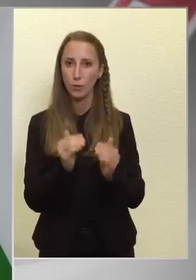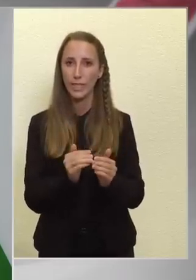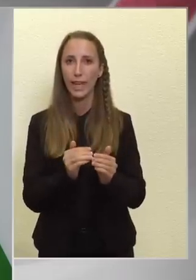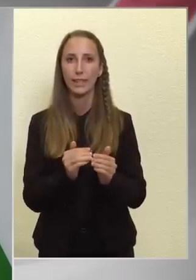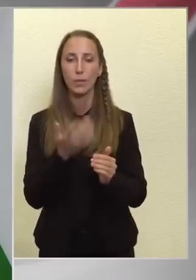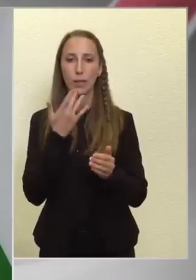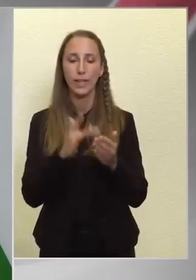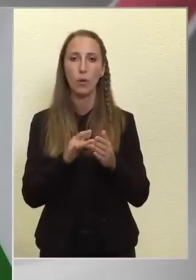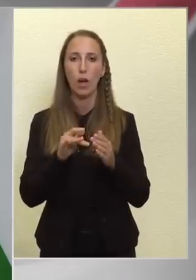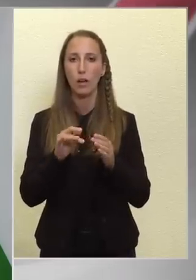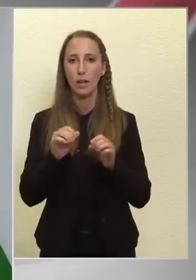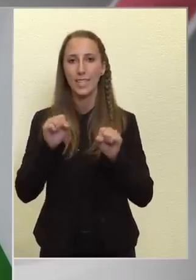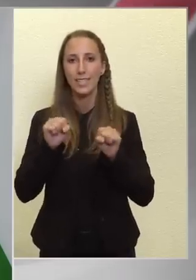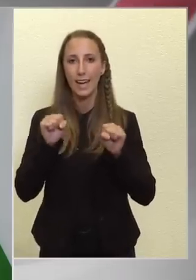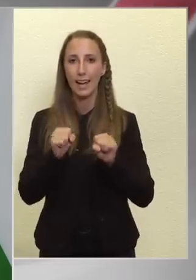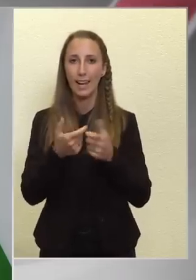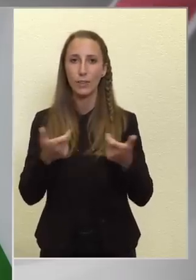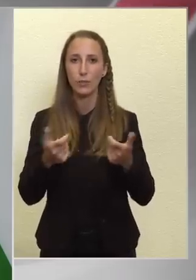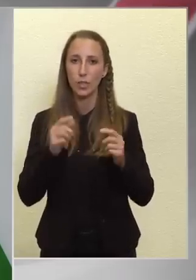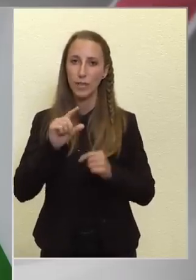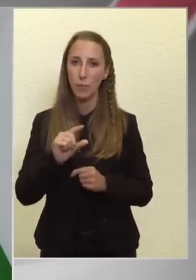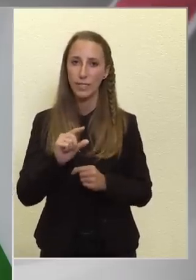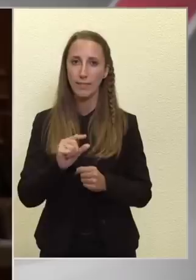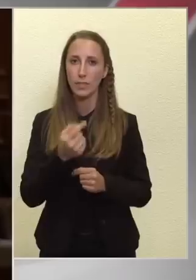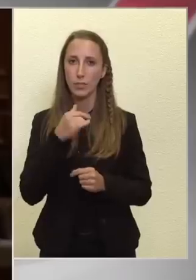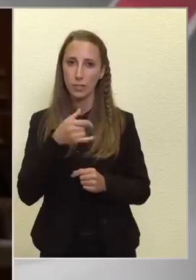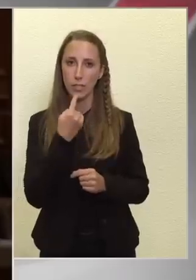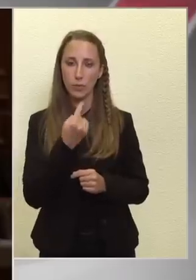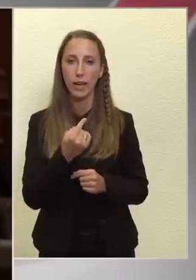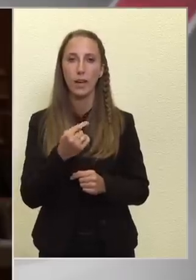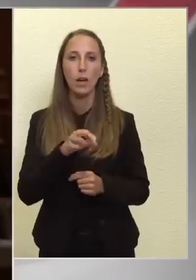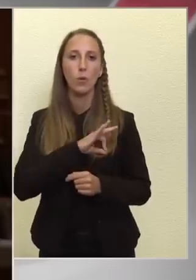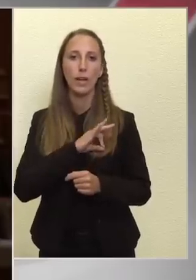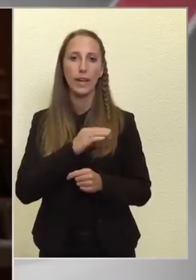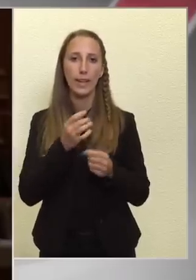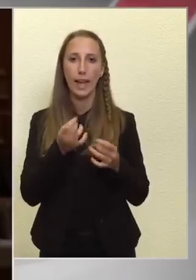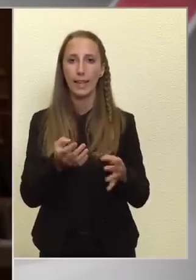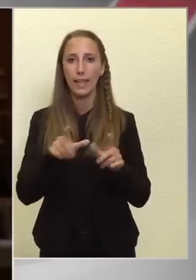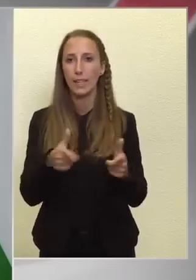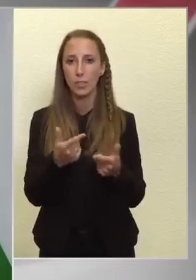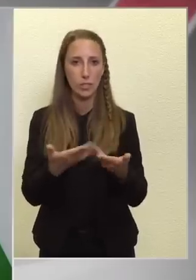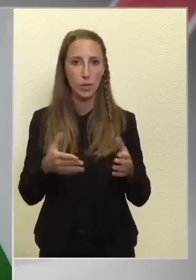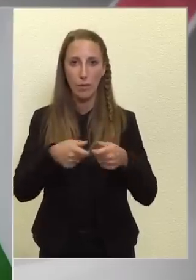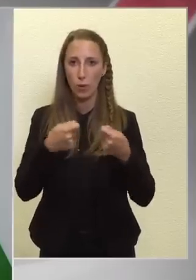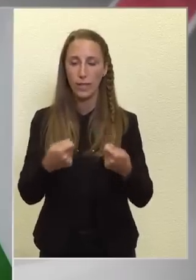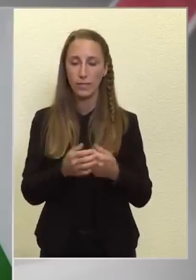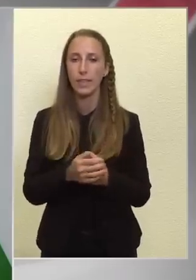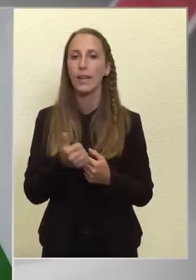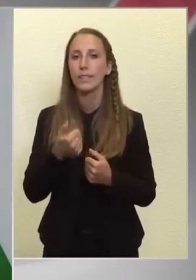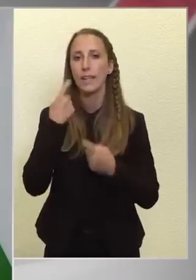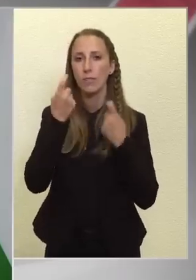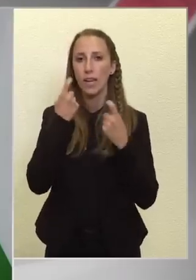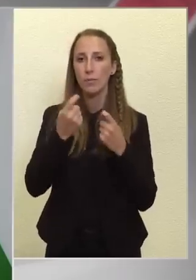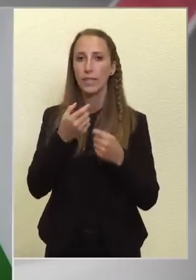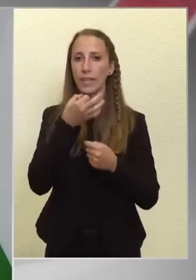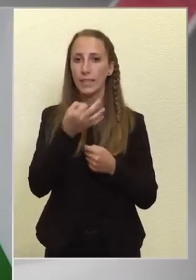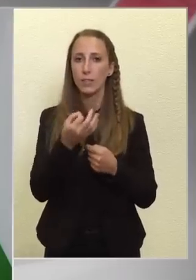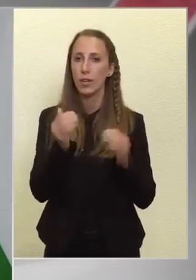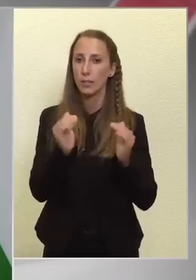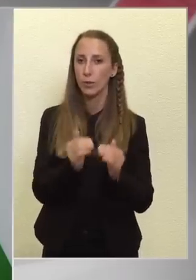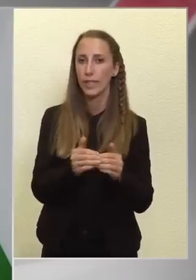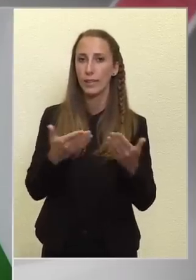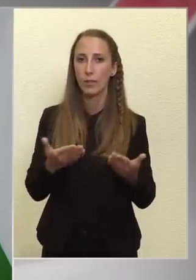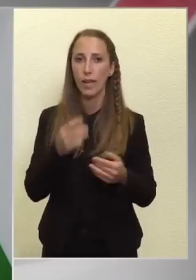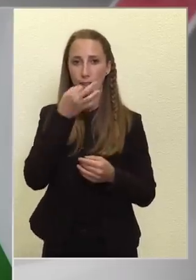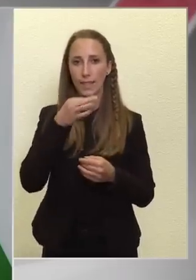sztrájk lehetőség minimalizálásával, és azt mondják, hogy a polgári engedetlenség sem megoldás. Tehát ez egy véleménykérdés, hogy leszűkítettük, emelünk